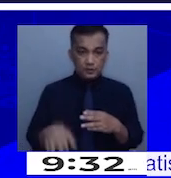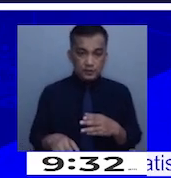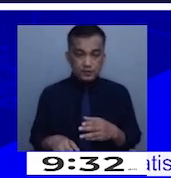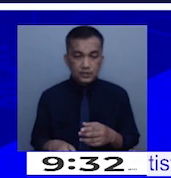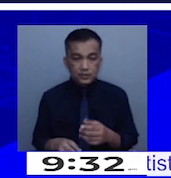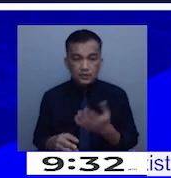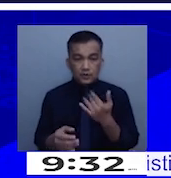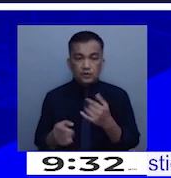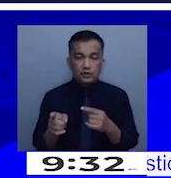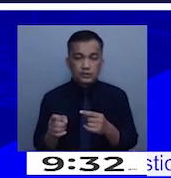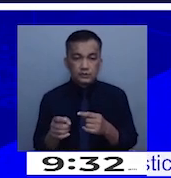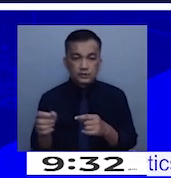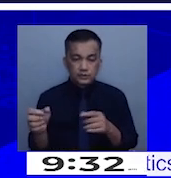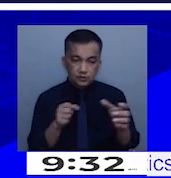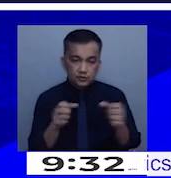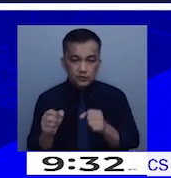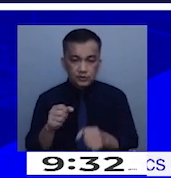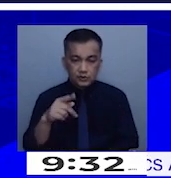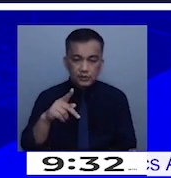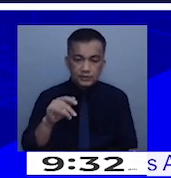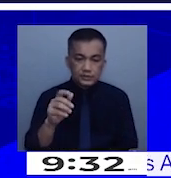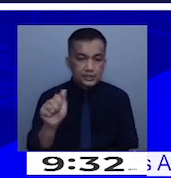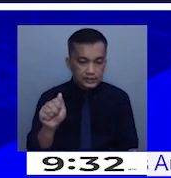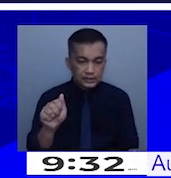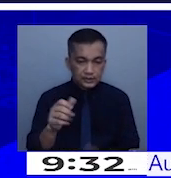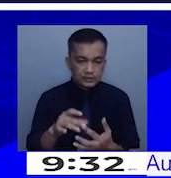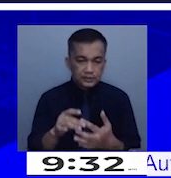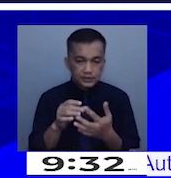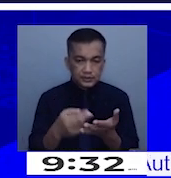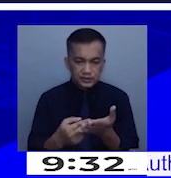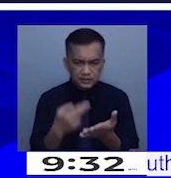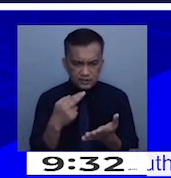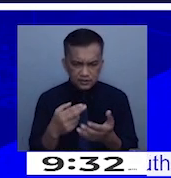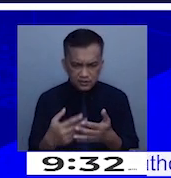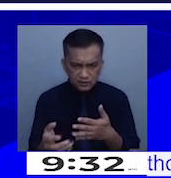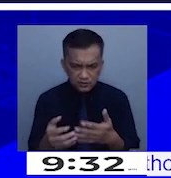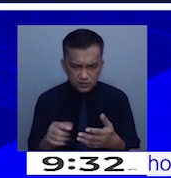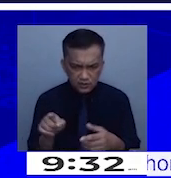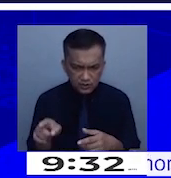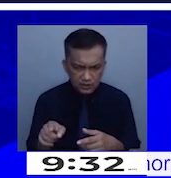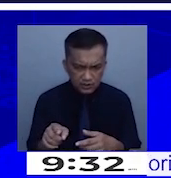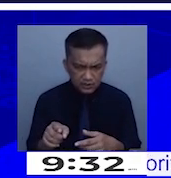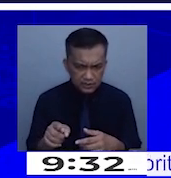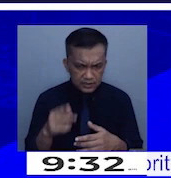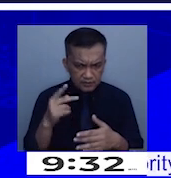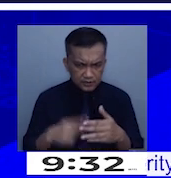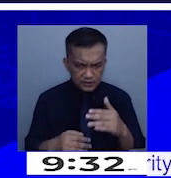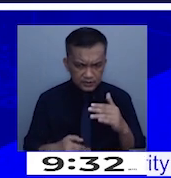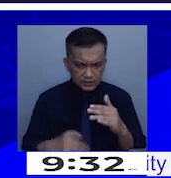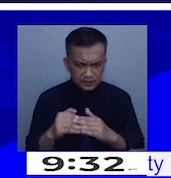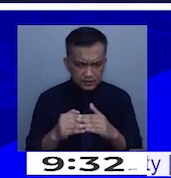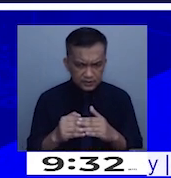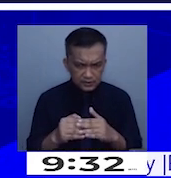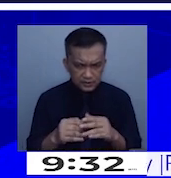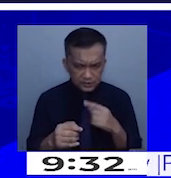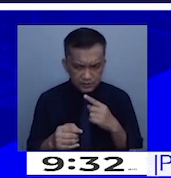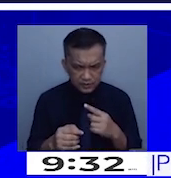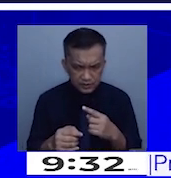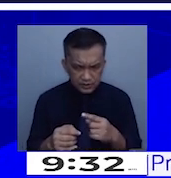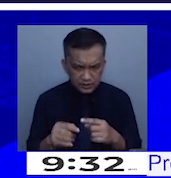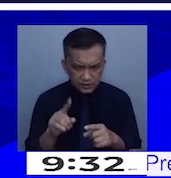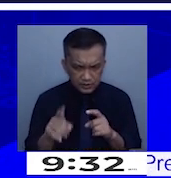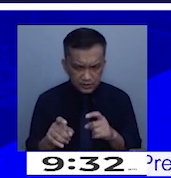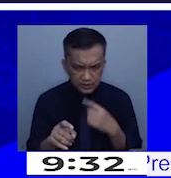kinukuha rin ng Philippine Statistics Authority yung special rice, although ito wala siyang price cap. Yung special rice natin, 1 kilogram